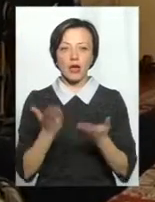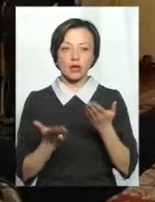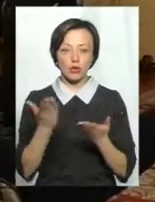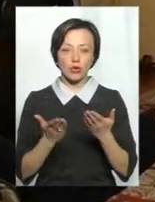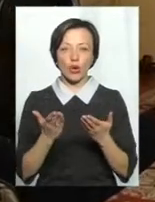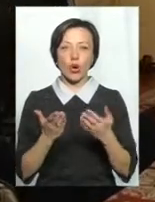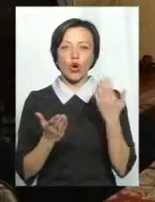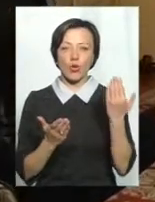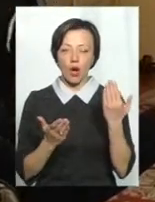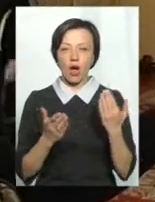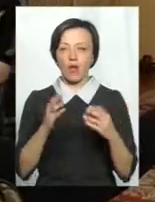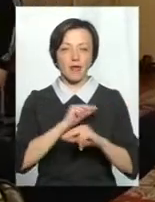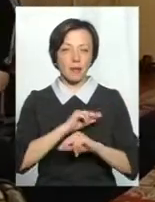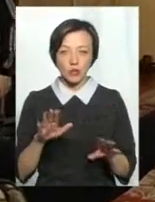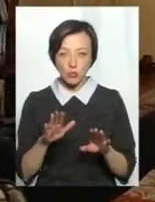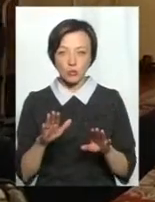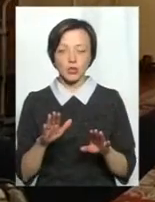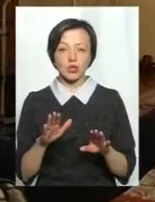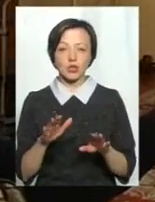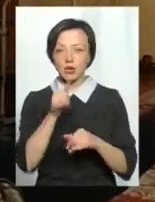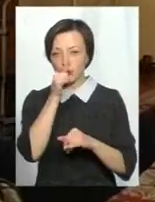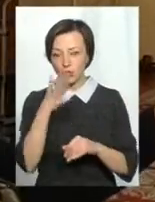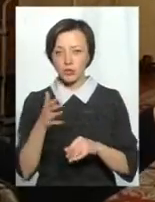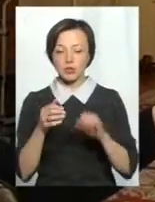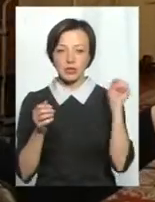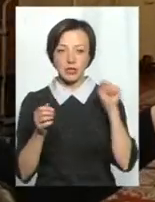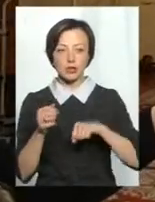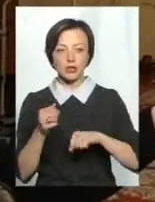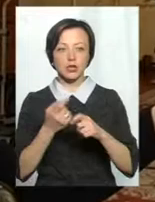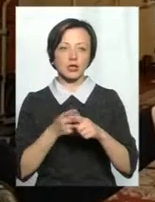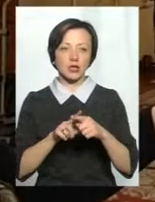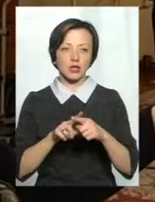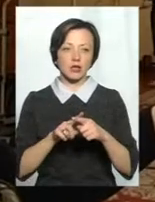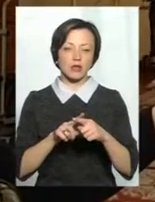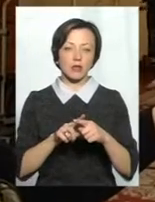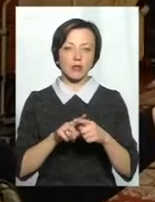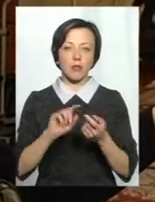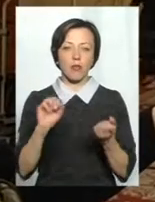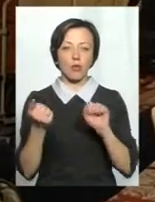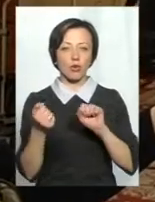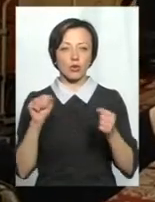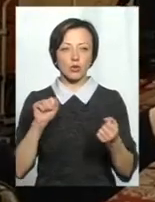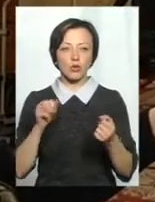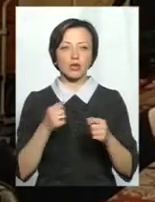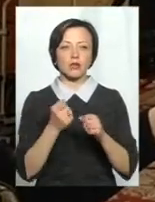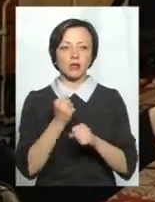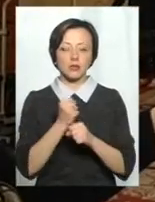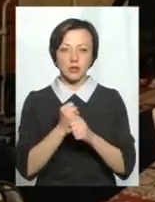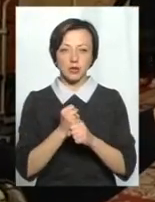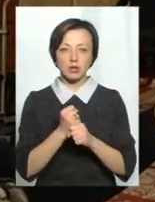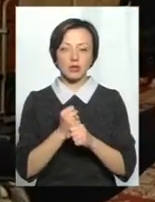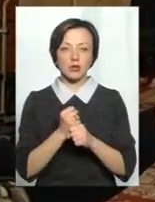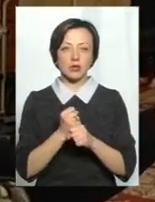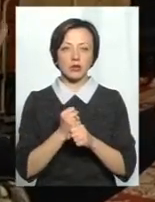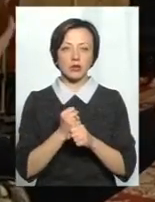рука в людини не працює, тобто він не може згинати, розгинати, чи повороти вправо-вліво, пронасію супінацію